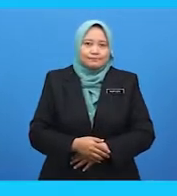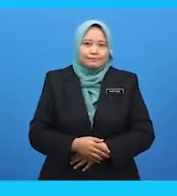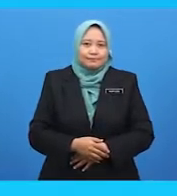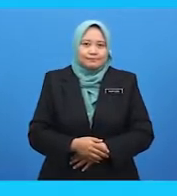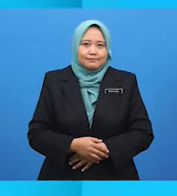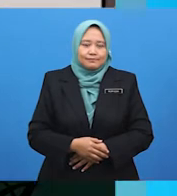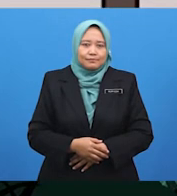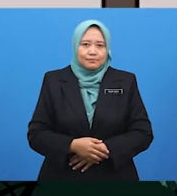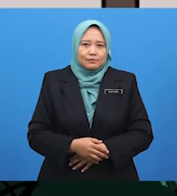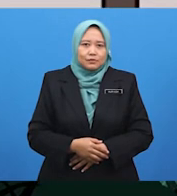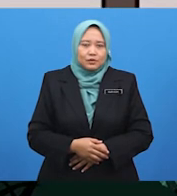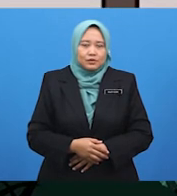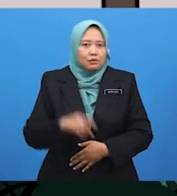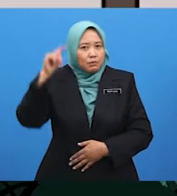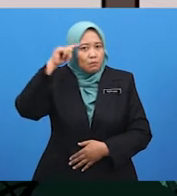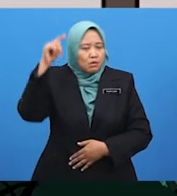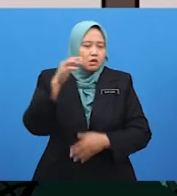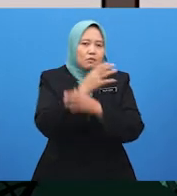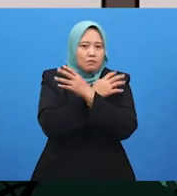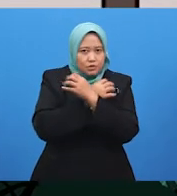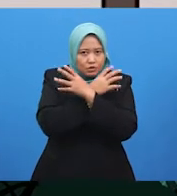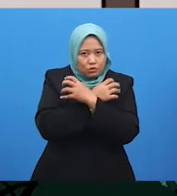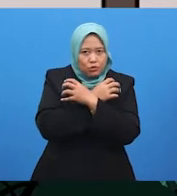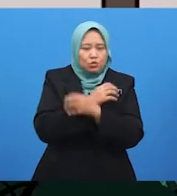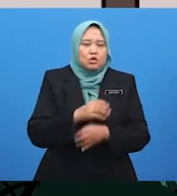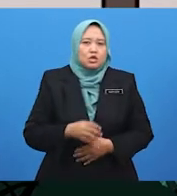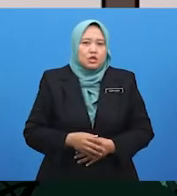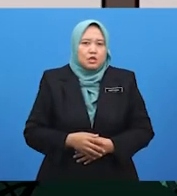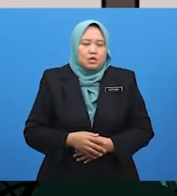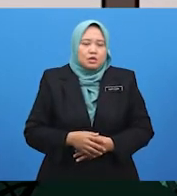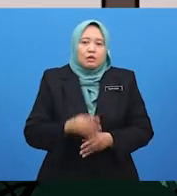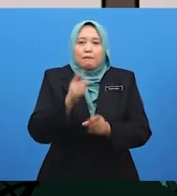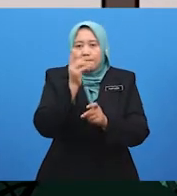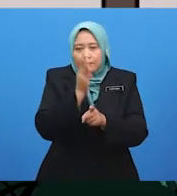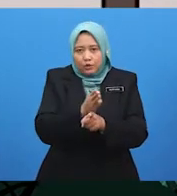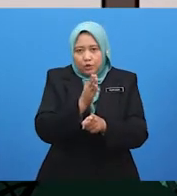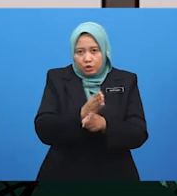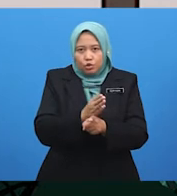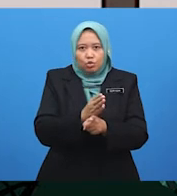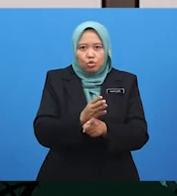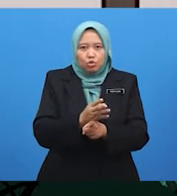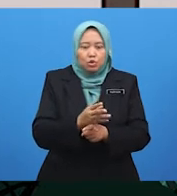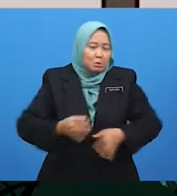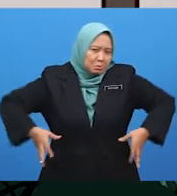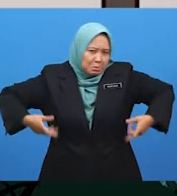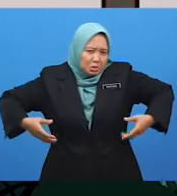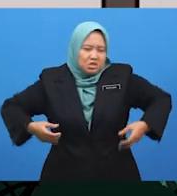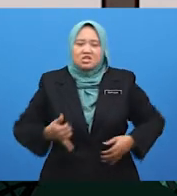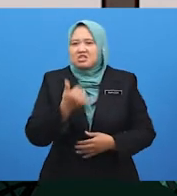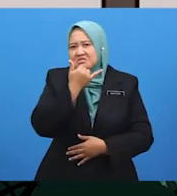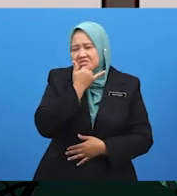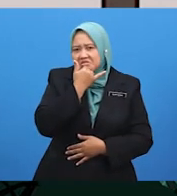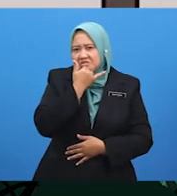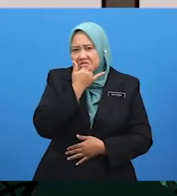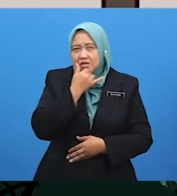Pak Beruang sebenarnya Kumki yang membuat salah. Kumki memanjat pokok Pak Beruang itu